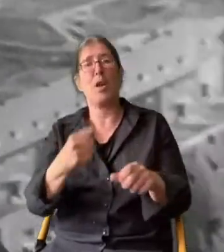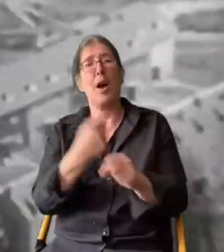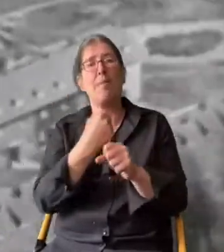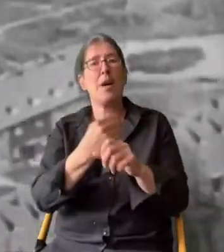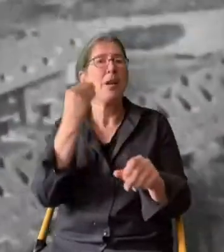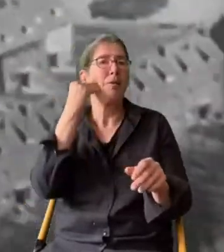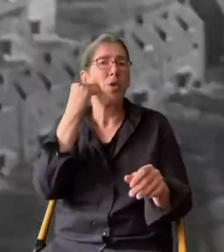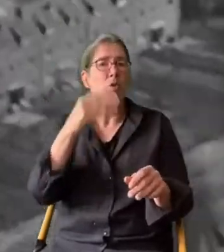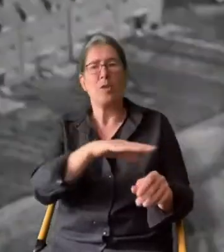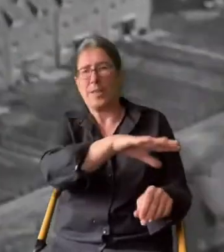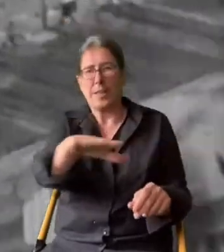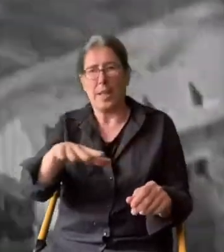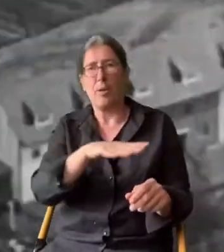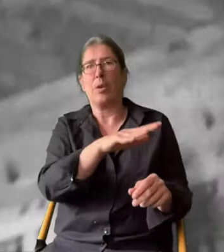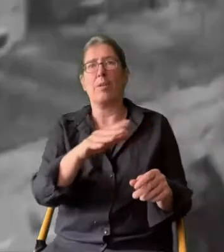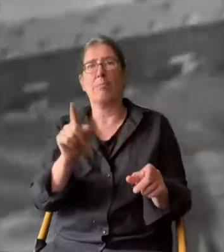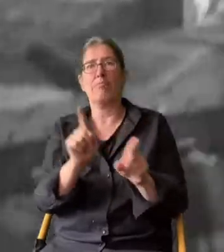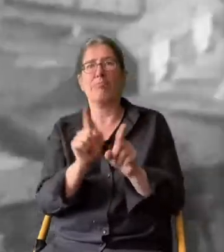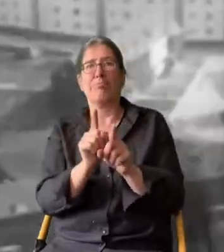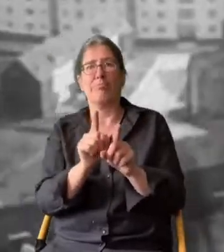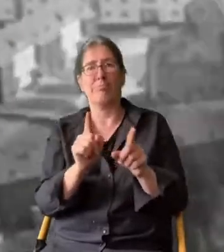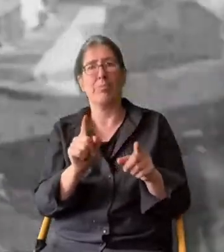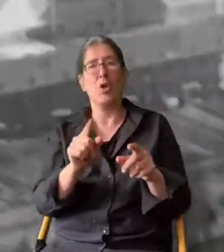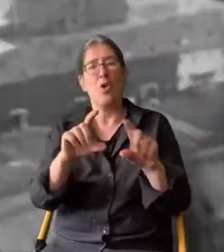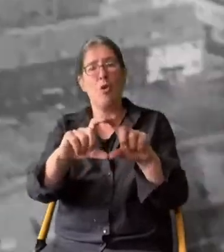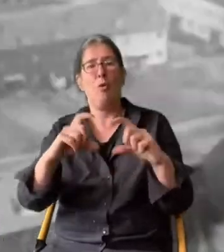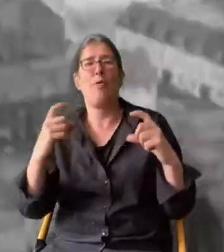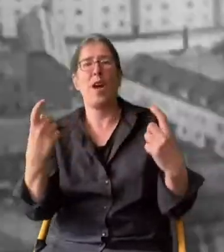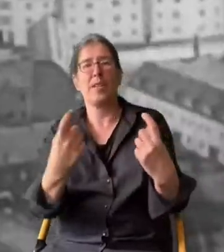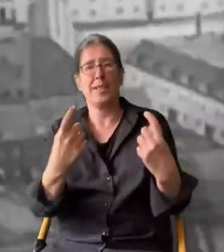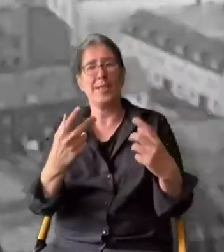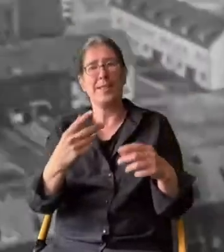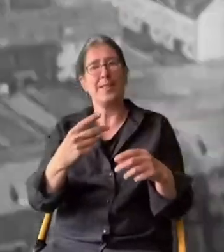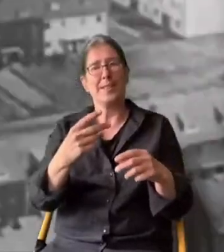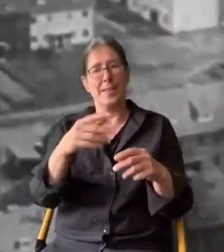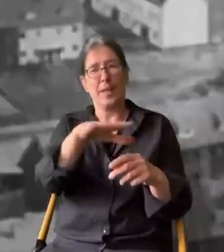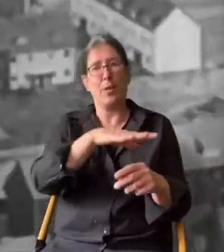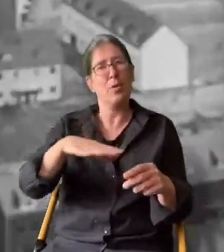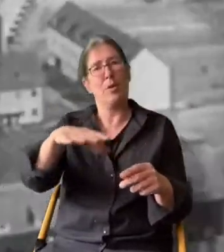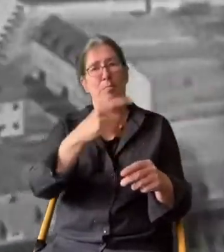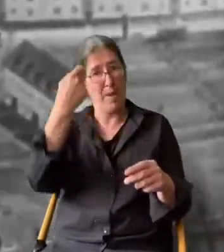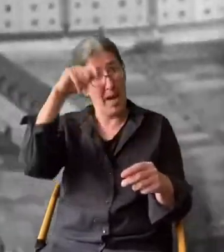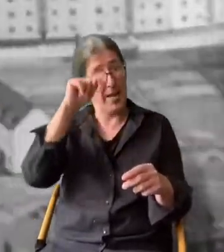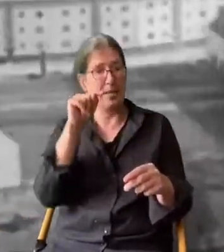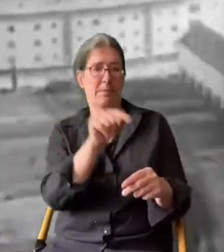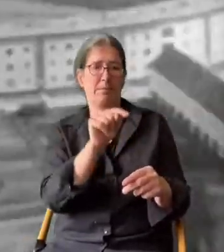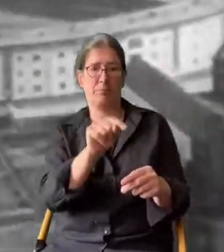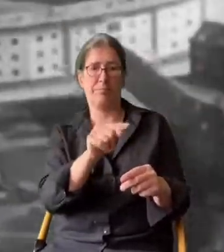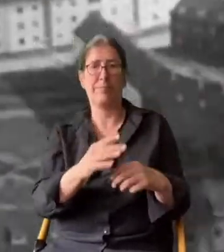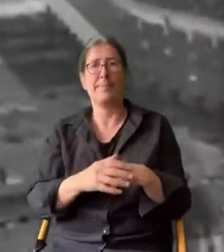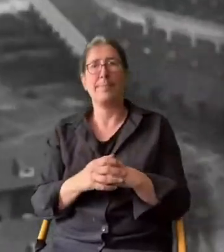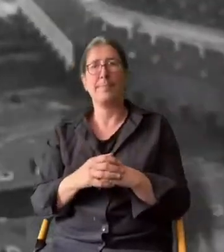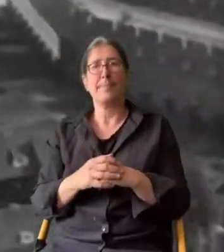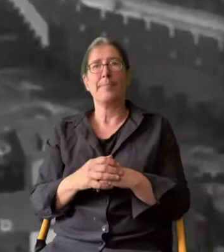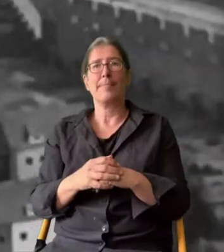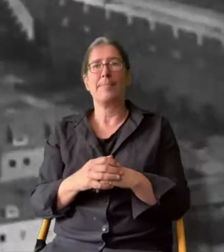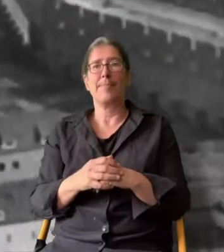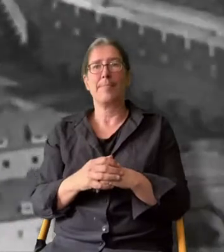ganze Siedlungen gebaut. Hier die vom Architekten Bruno Taut entworfene Hufeisensiedlung in Berlin-Britz.